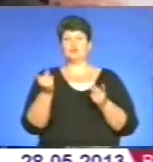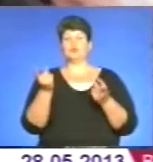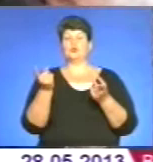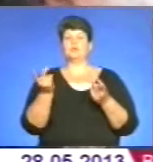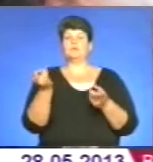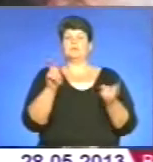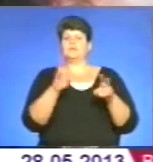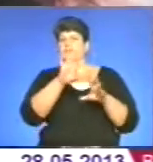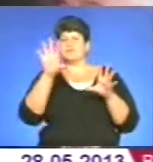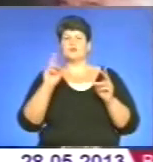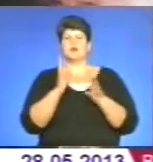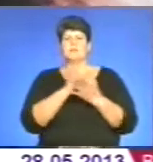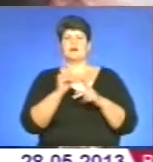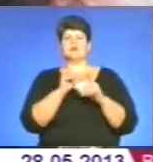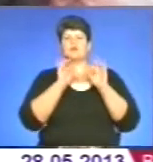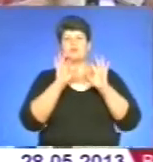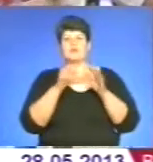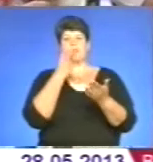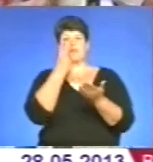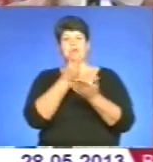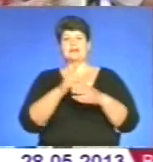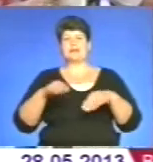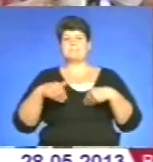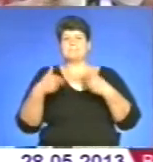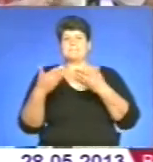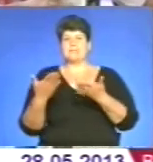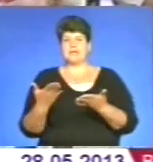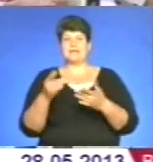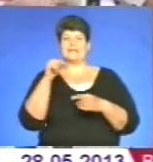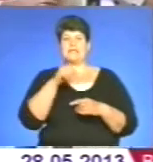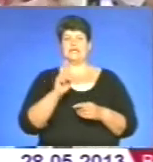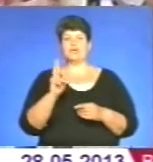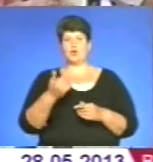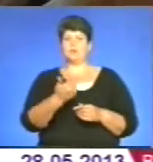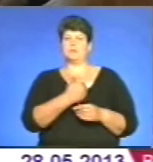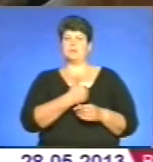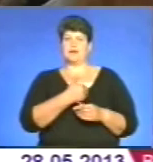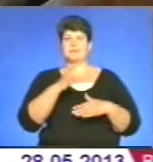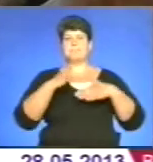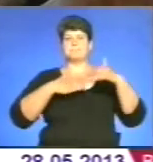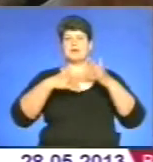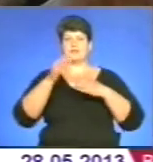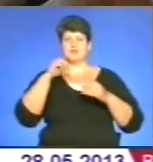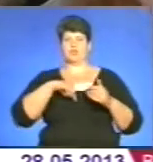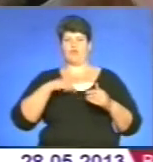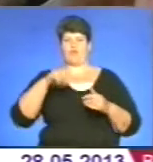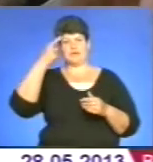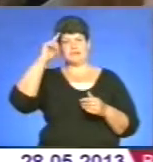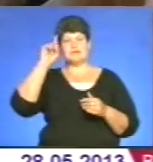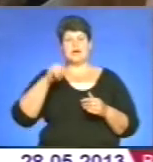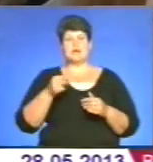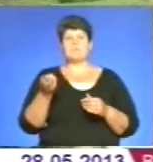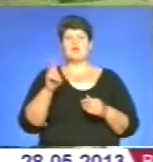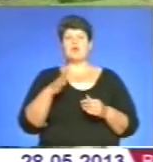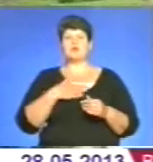всі, хто має що розповісти, показати і передати. А також ті, хто прагне практичних чи духовних знань. Проходять наші